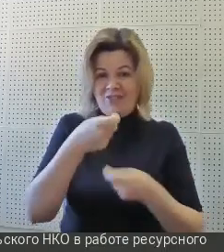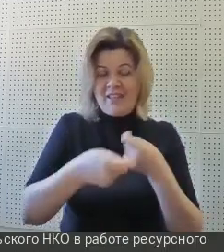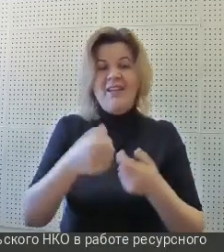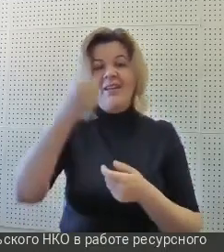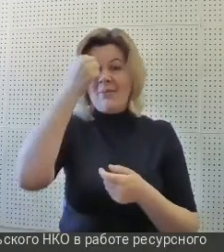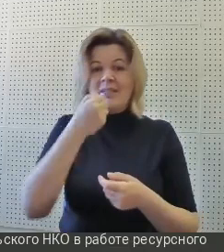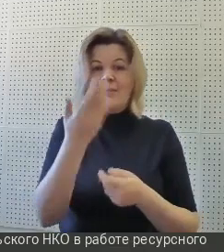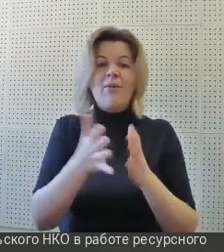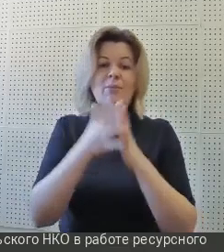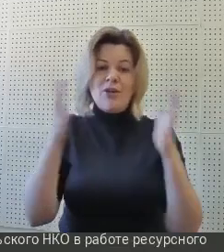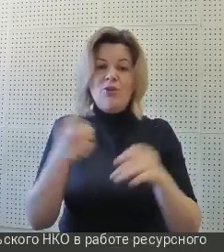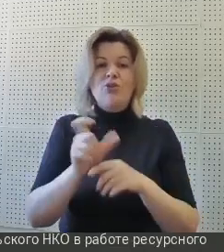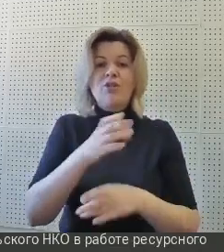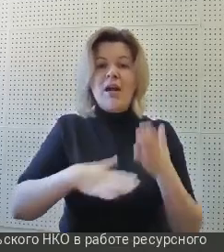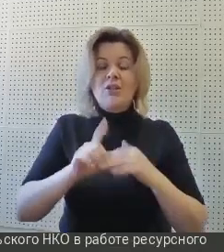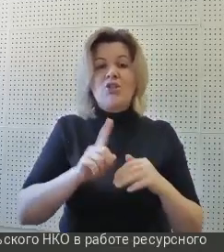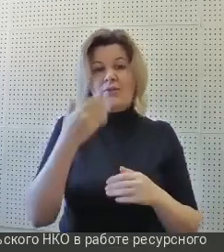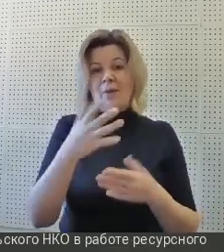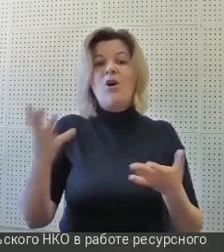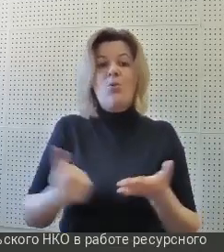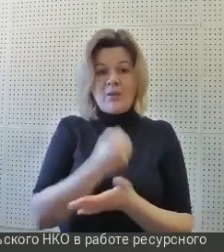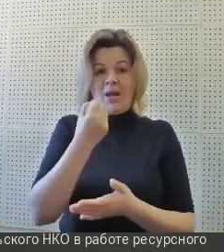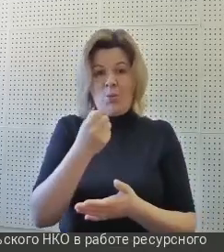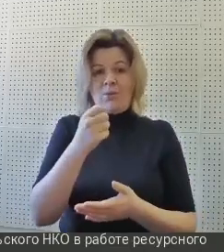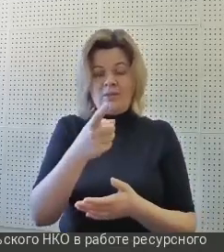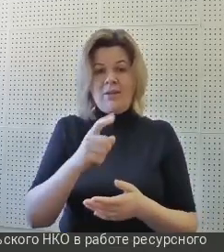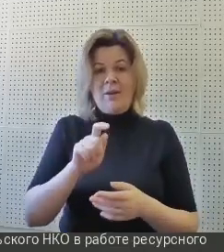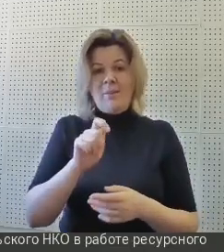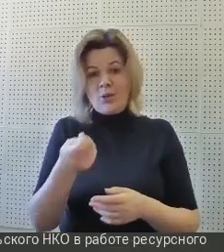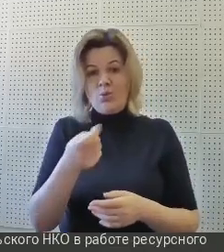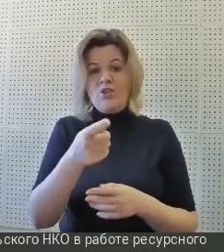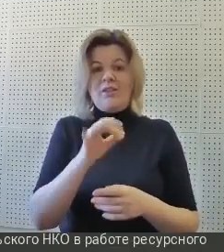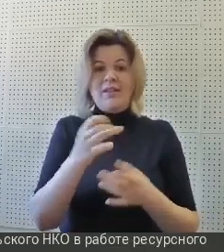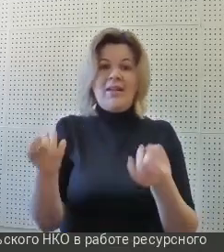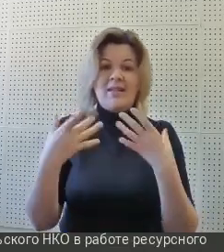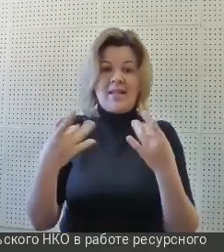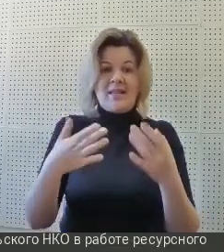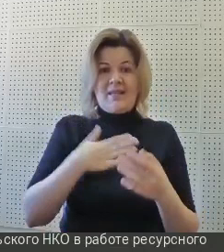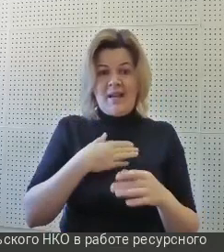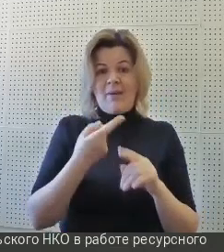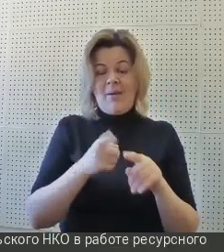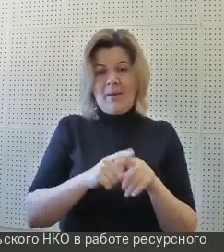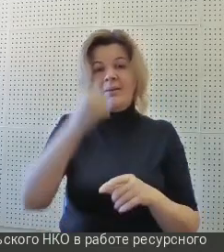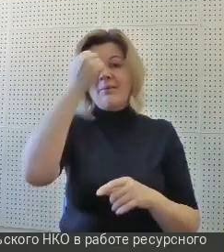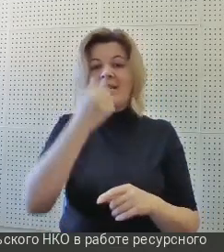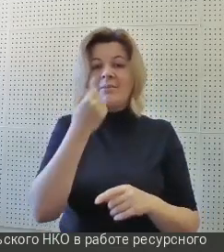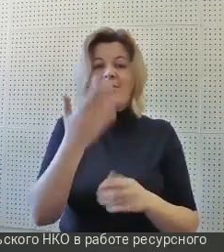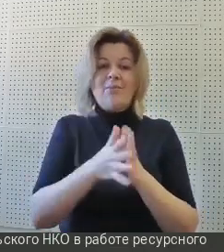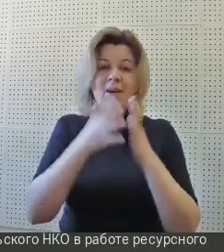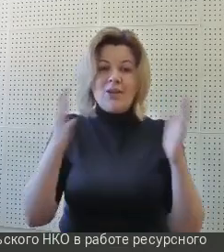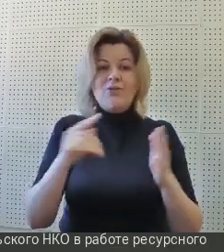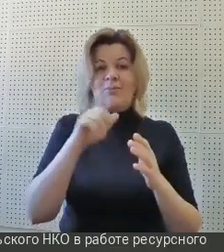Спасибо вам большое, я очень рада, что вам удалось подключиться и рассказать. Спасибо